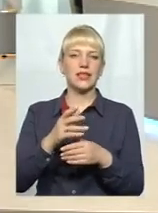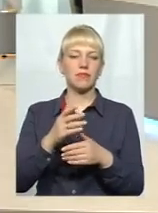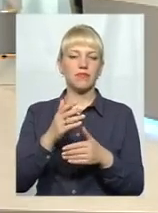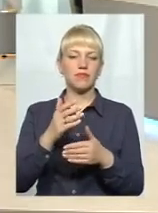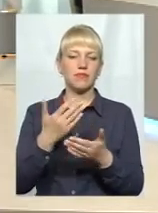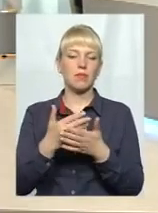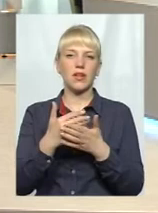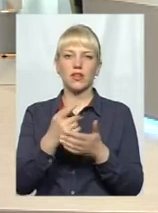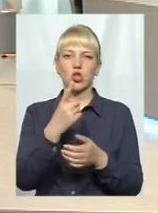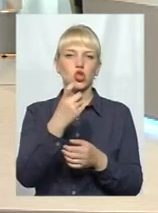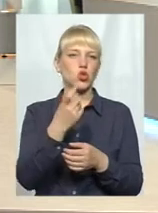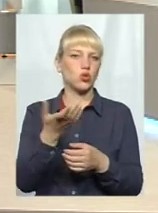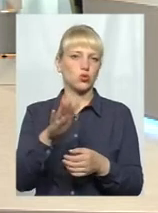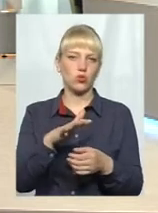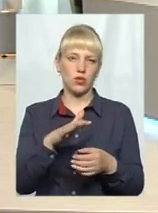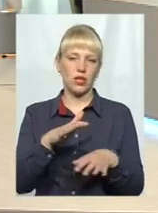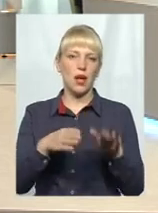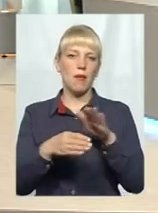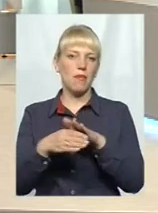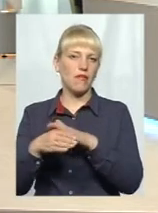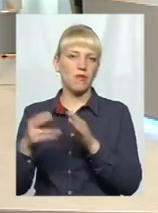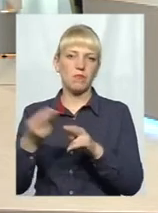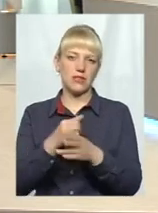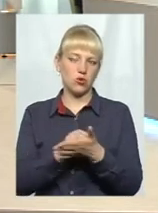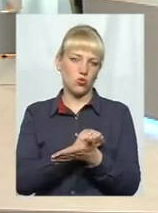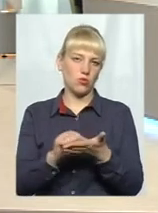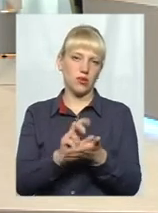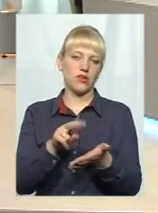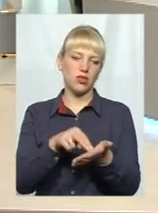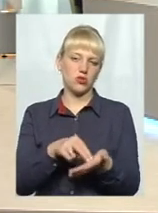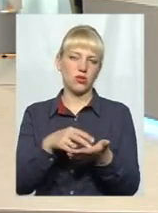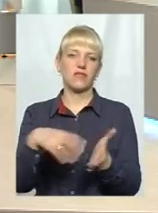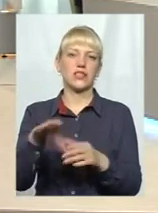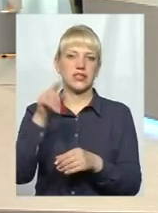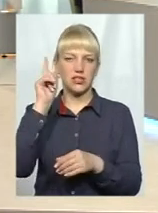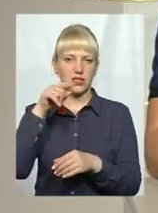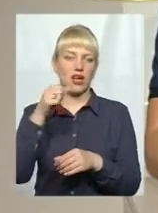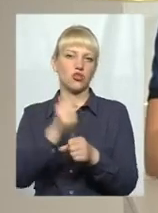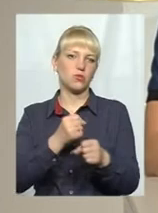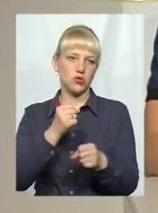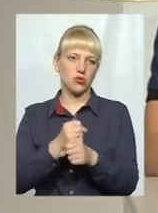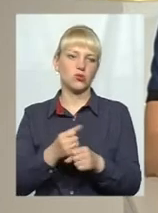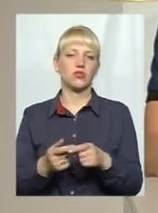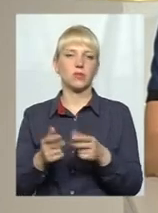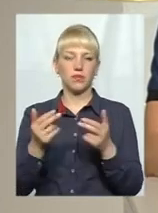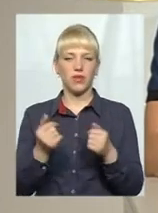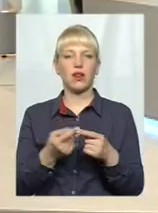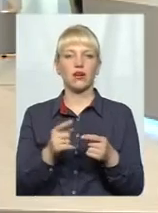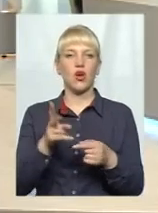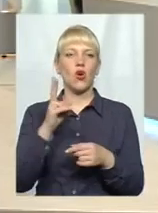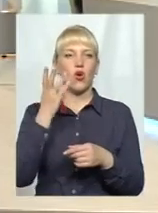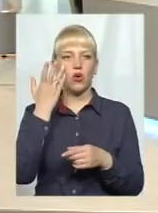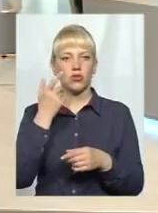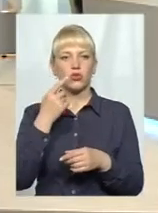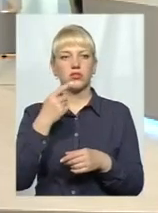мафів без документації, які просто стоять, бо вони там стоять, всі знають вже, роками, працюють. Так, бо вони просто колись, хтось їм